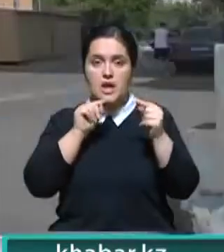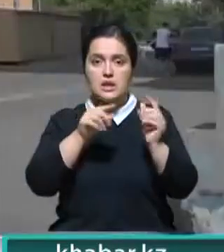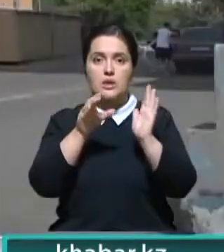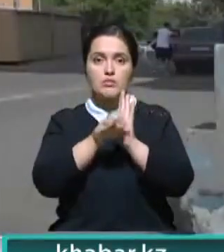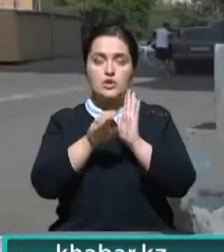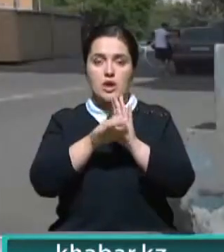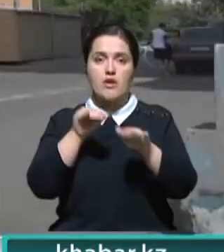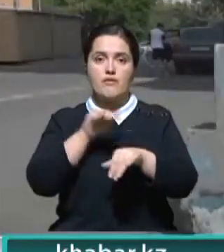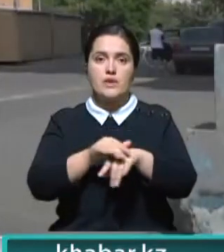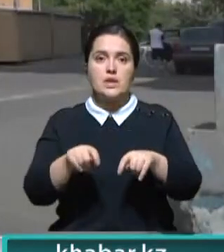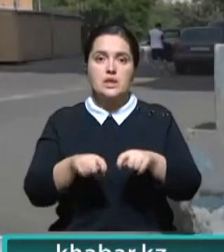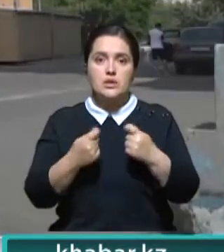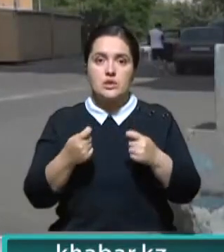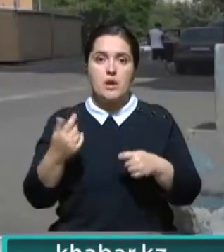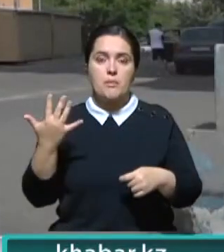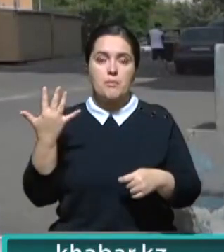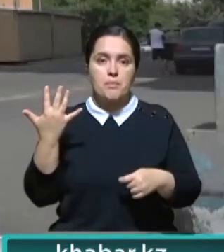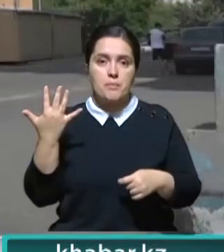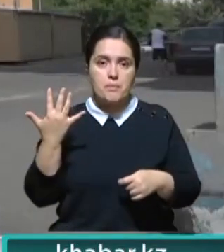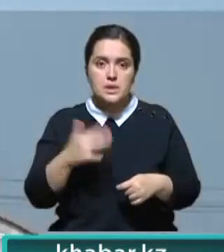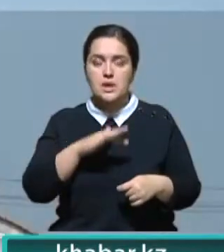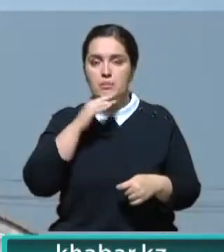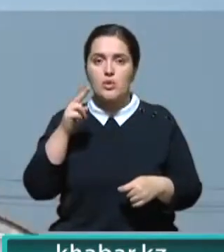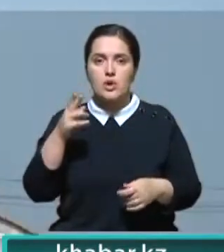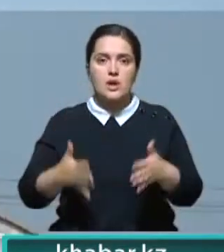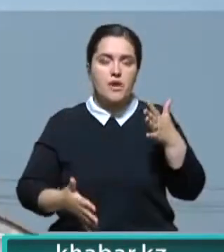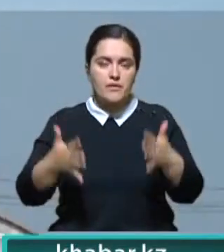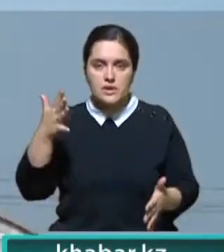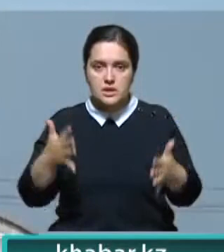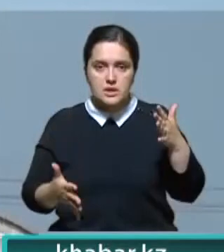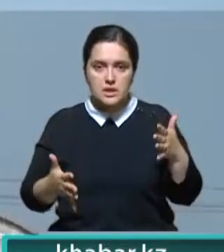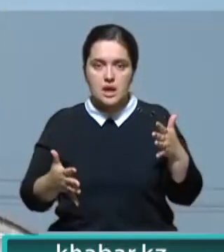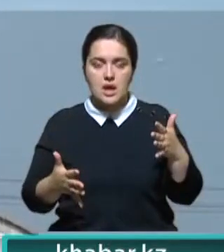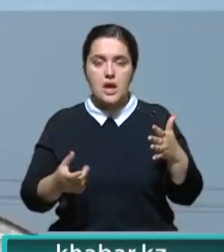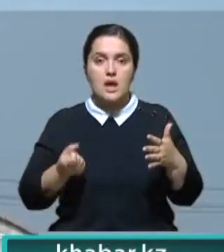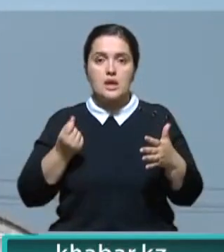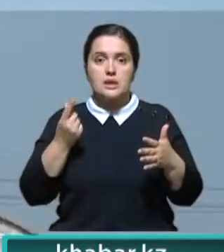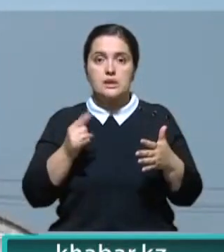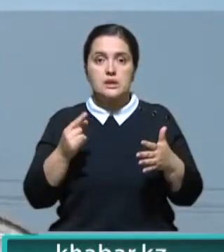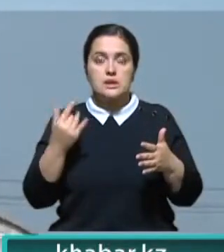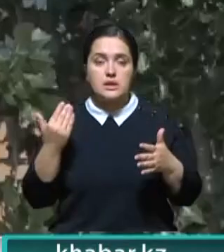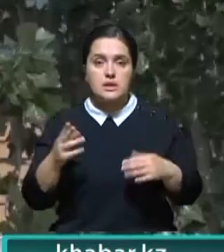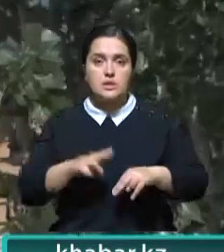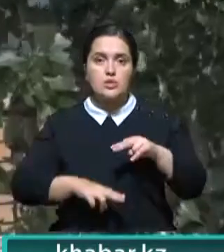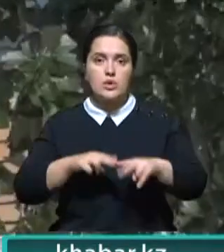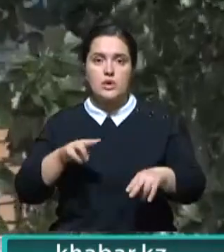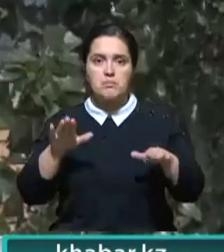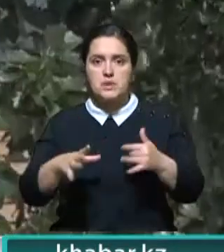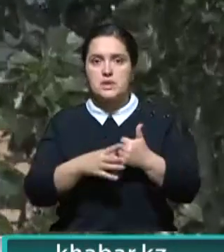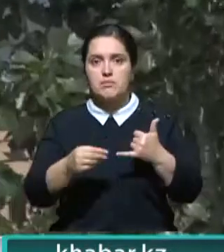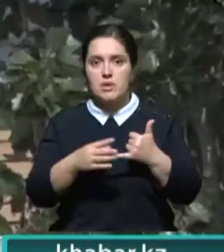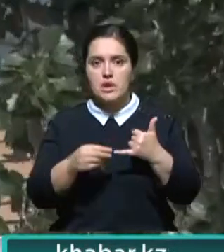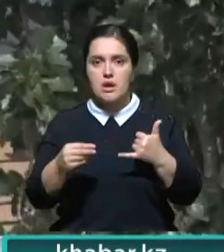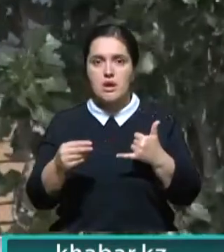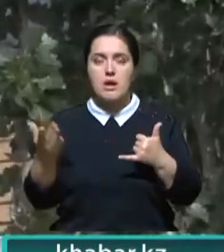антикоррупционщиков выявлено нарушение при возведении почти 50 многоквартирных жилых домов. Некоторые из них строили на